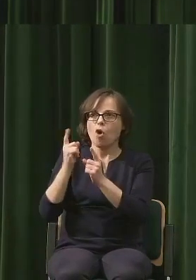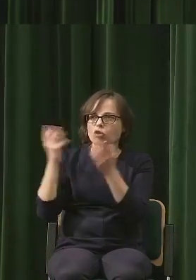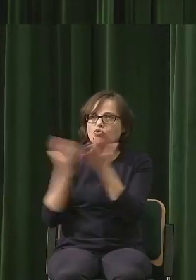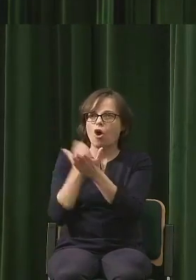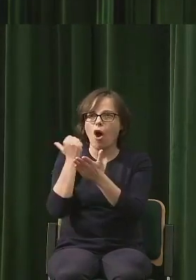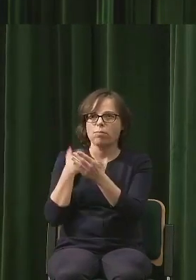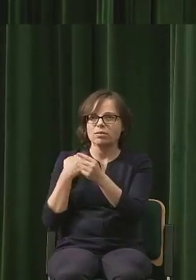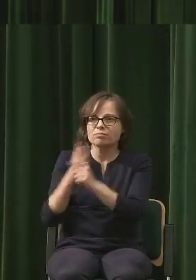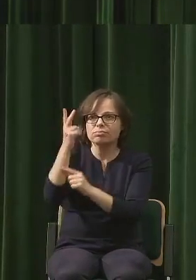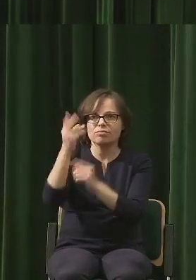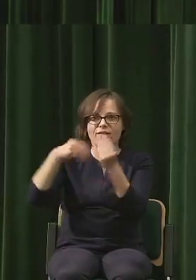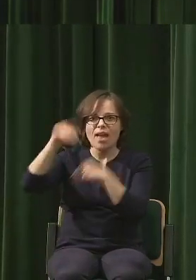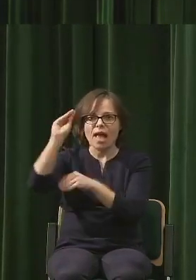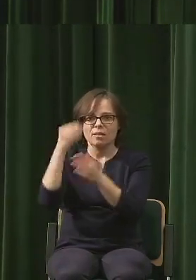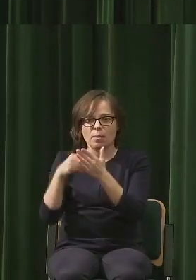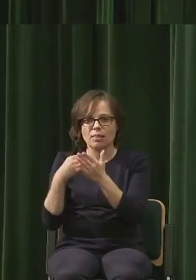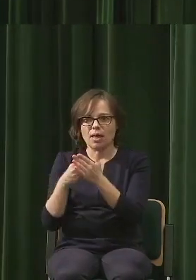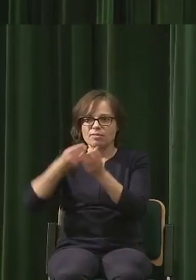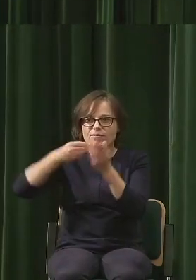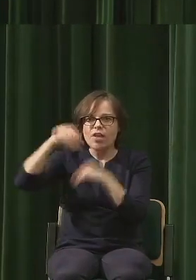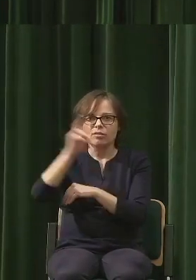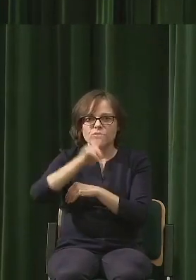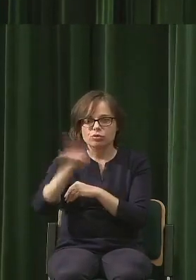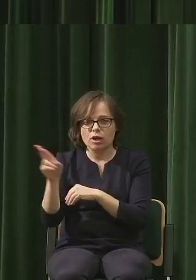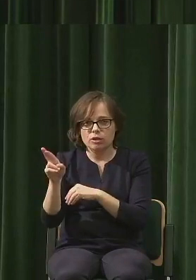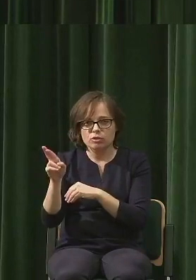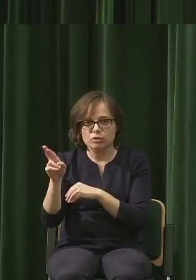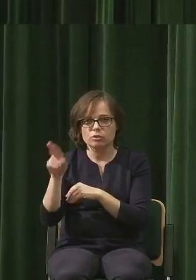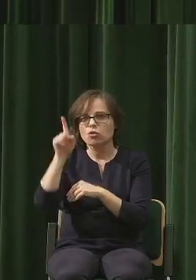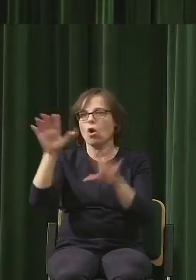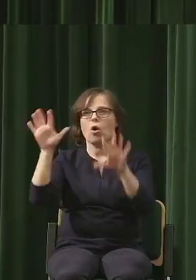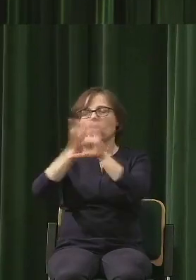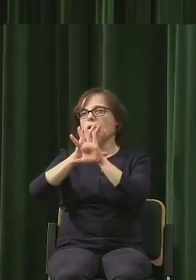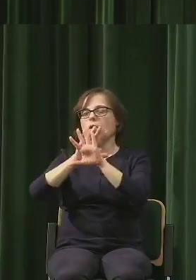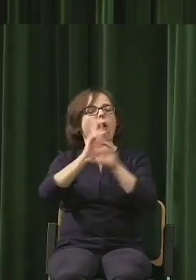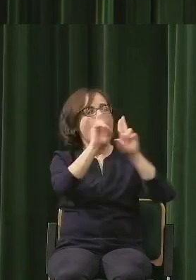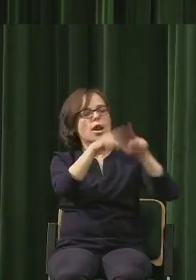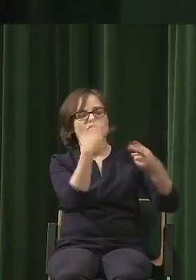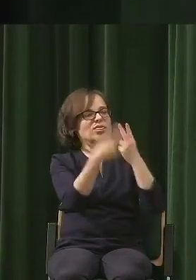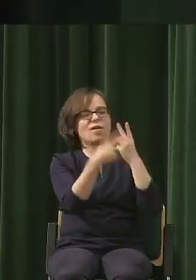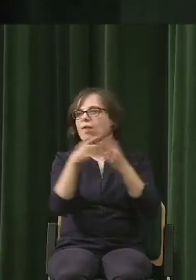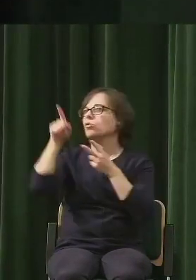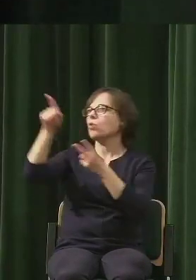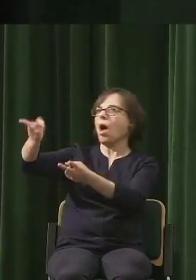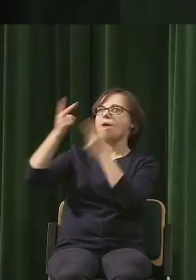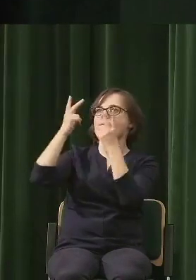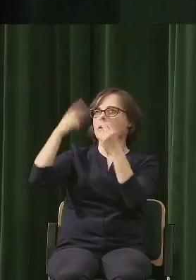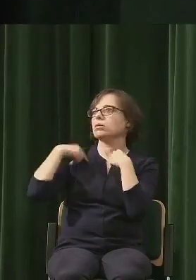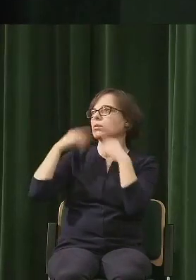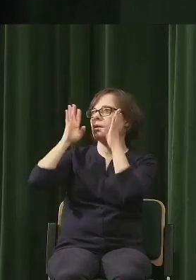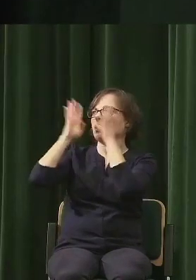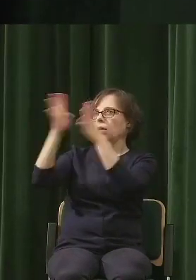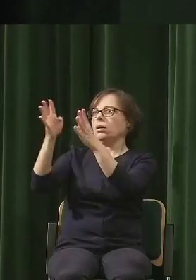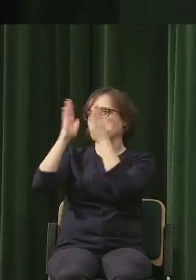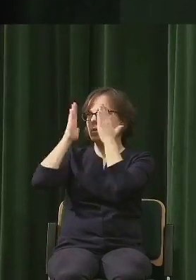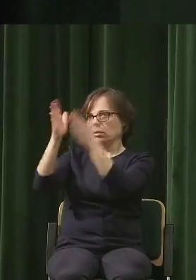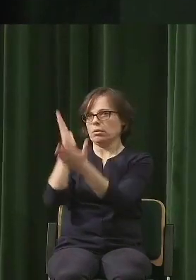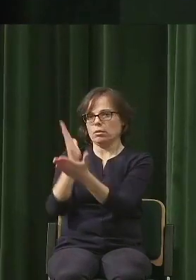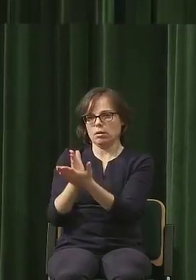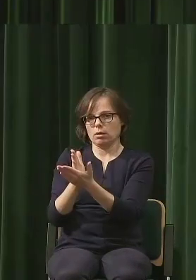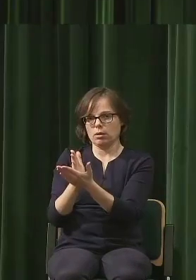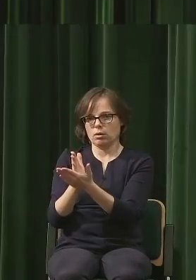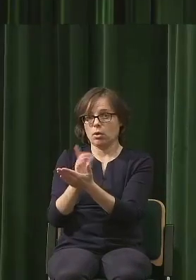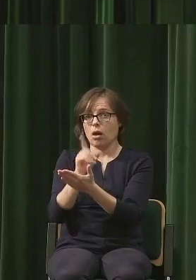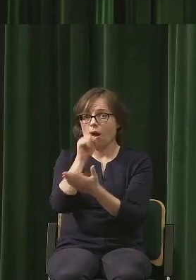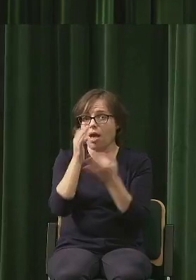pieniędzy, dobr, przesłaniał absolutnie wszystko. A to zaczyna się w jakiś sposób